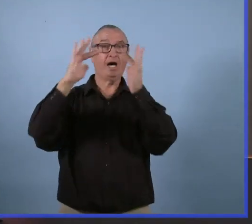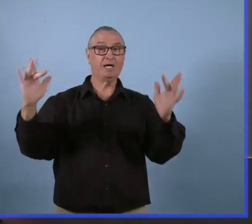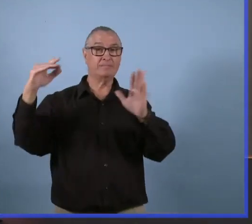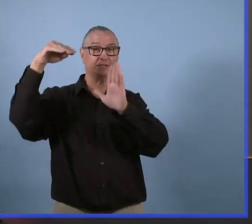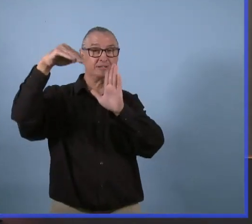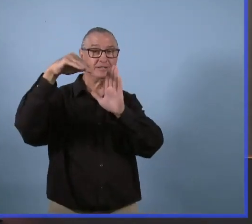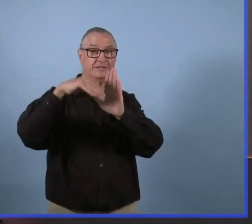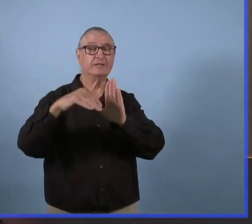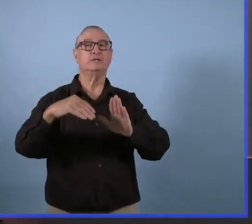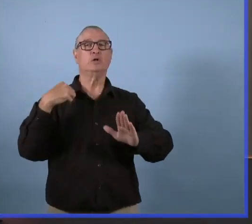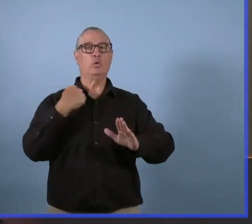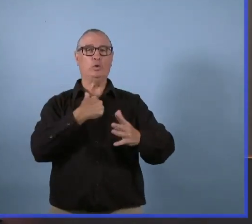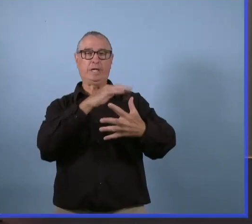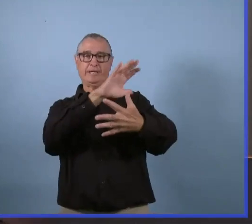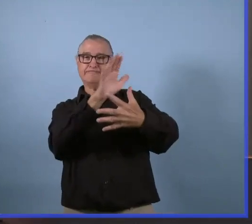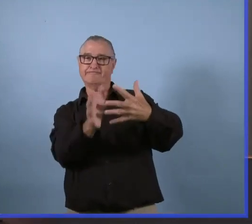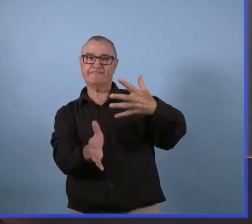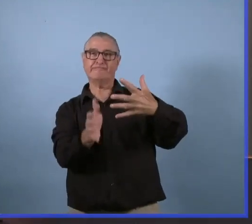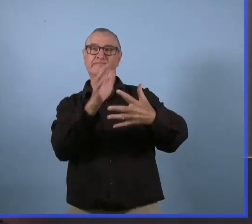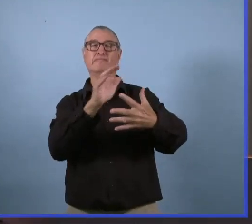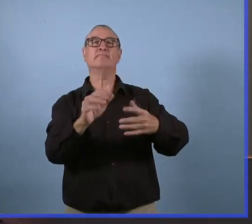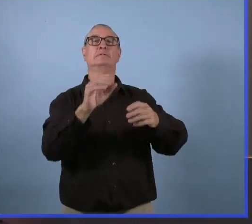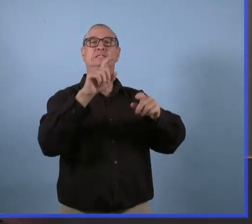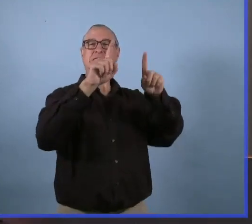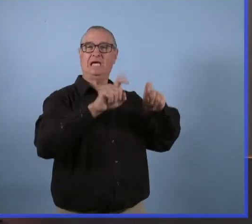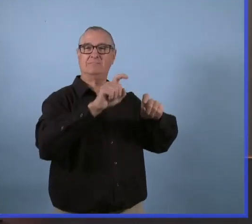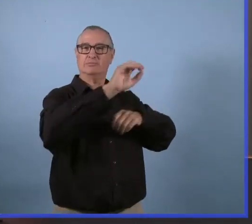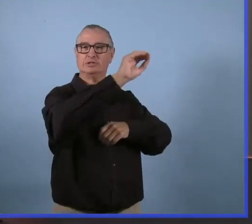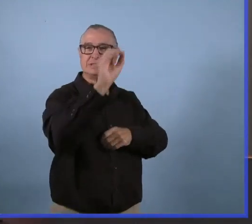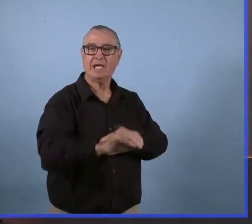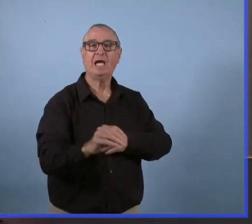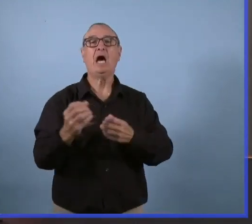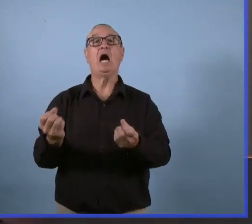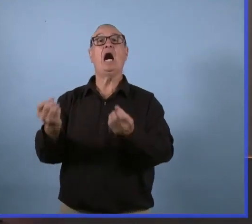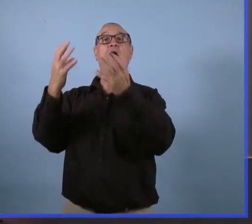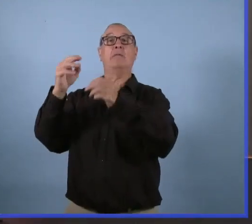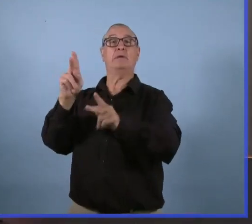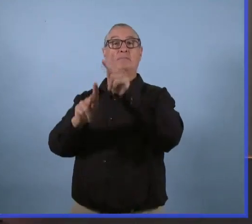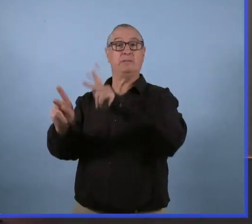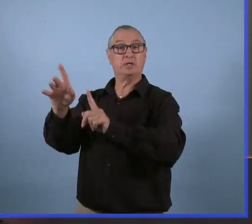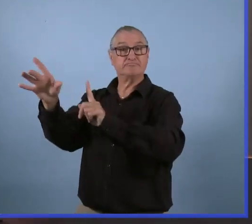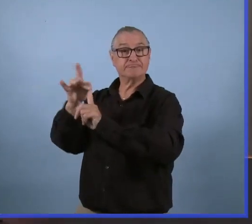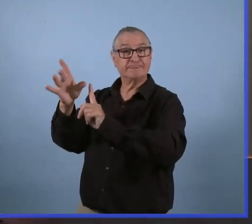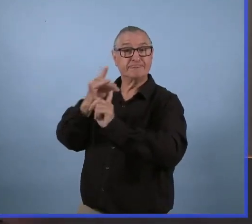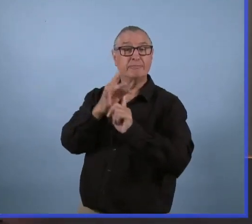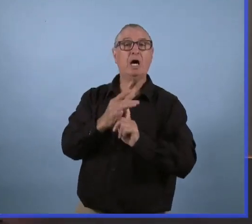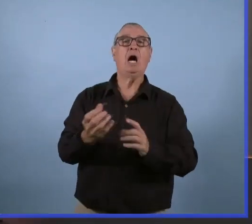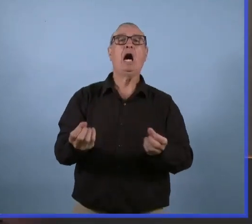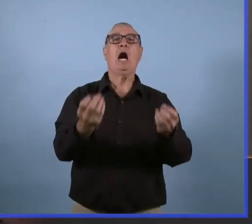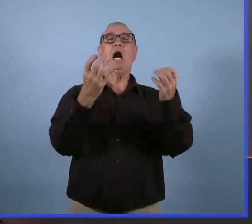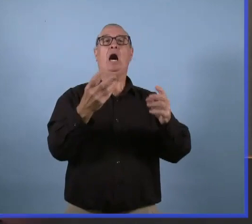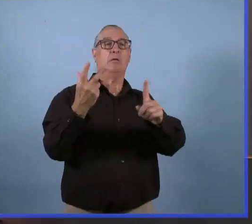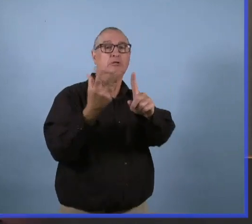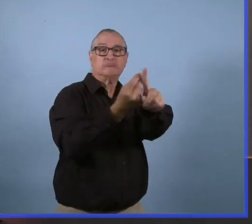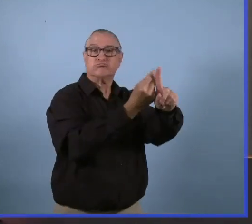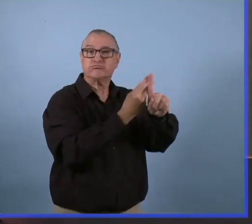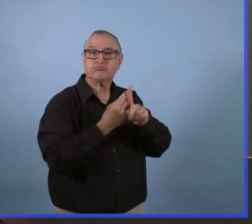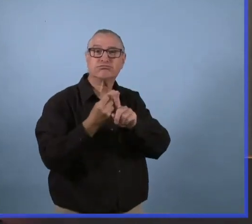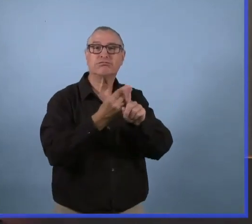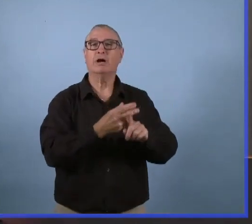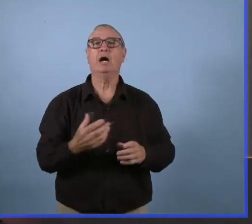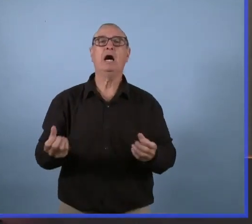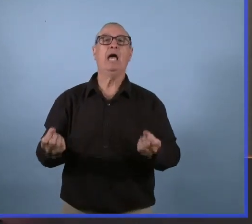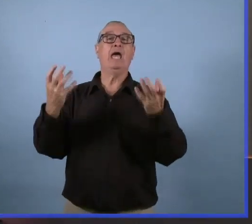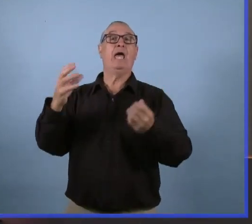admissions à soins intensifs en hôpital. Le test de positivité, le volume de tests. La